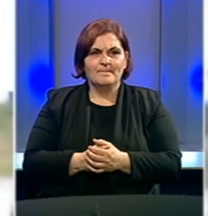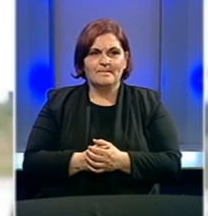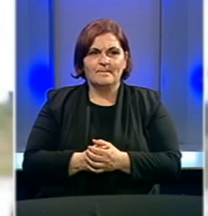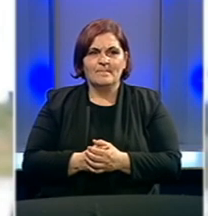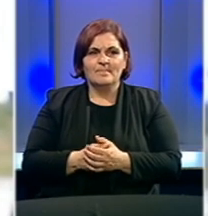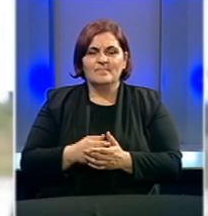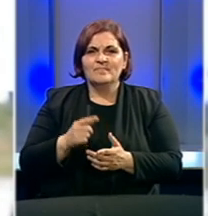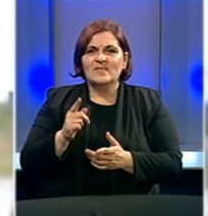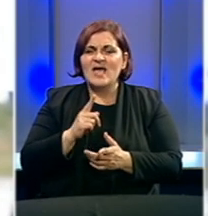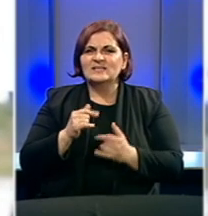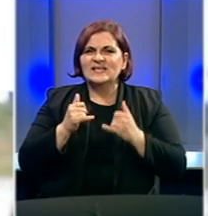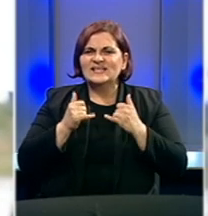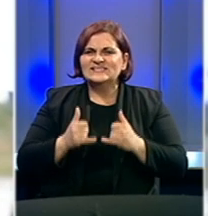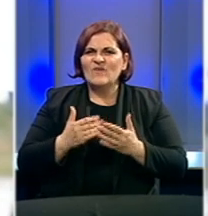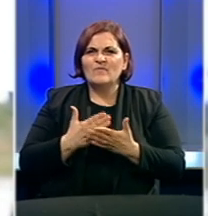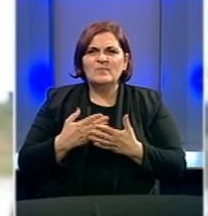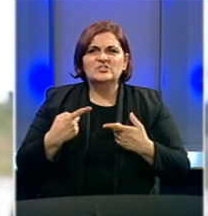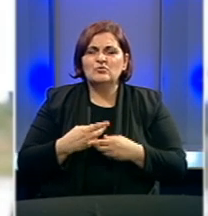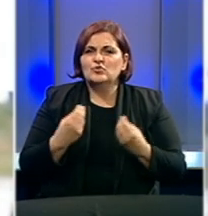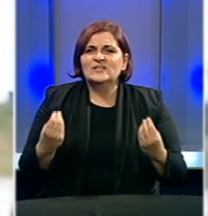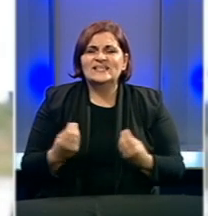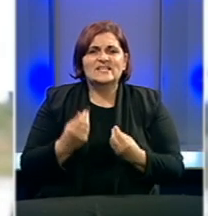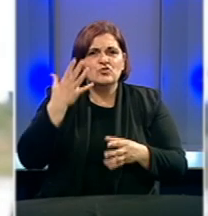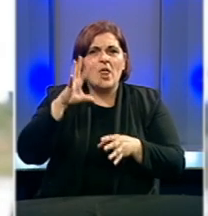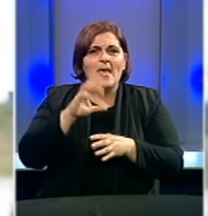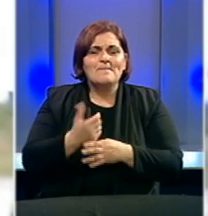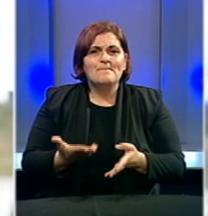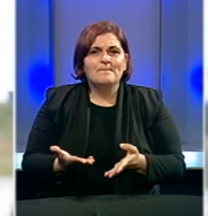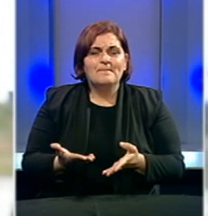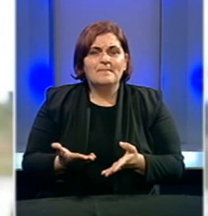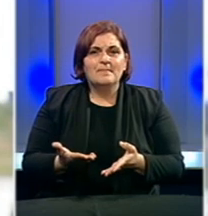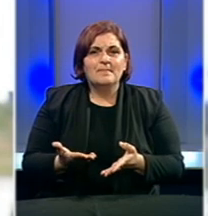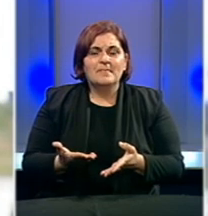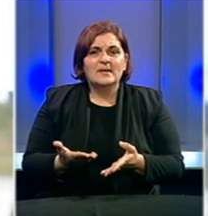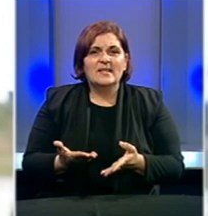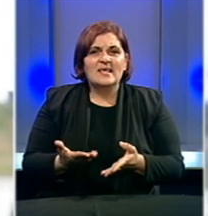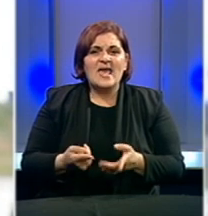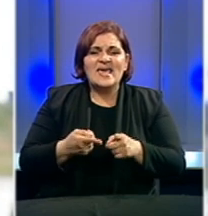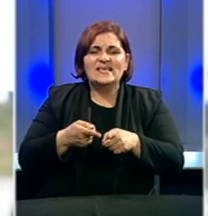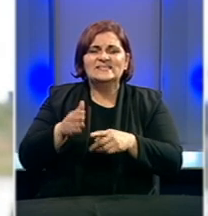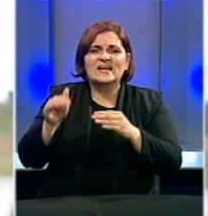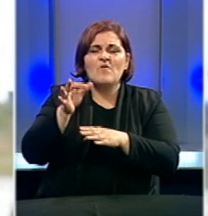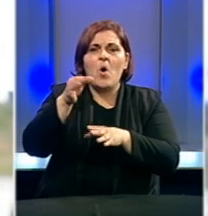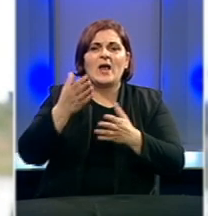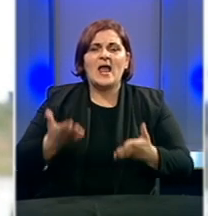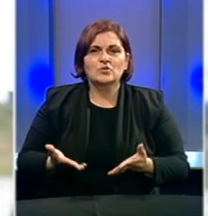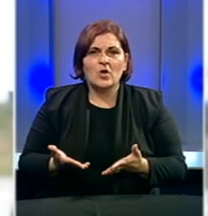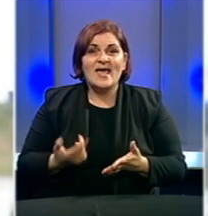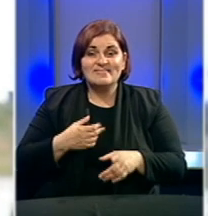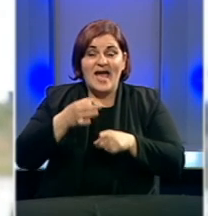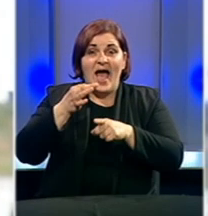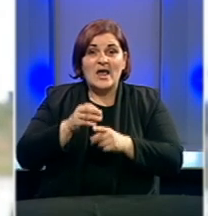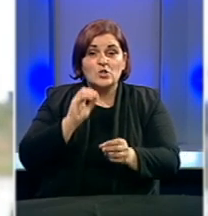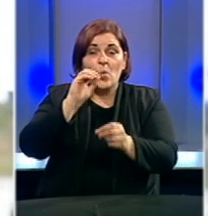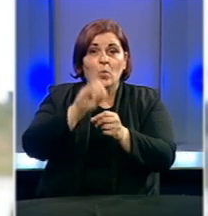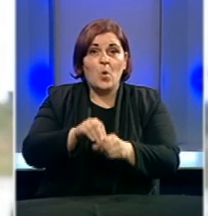žao i sada i uvijek mi je bilo žao zašto to nije prepoznato sa razine i županije i da se županija